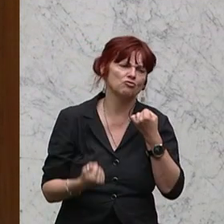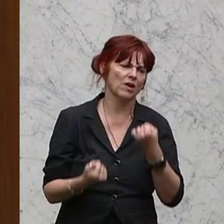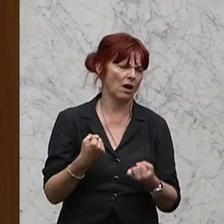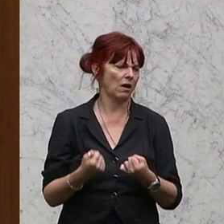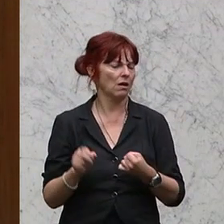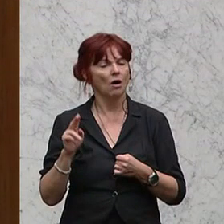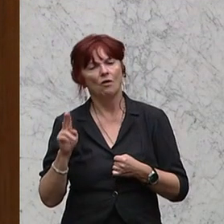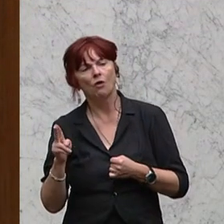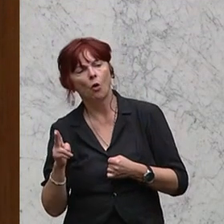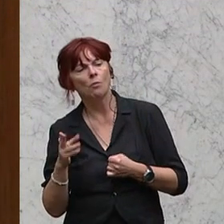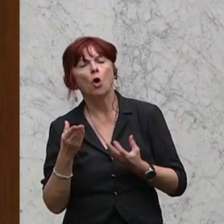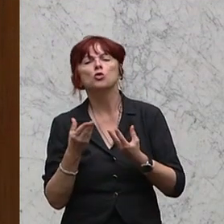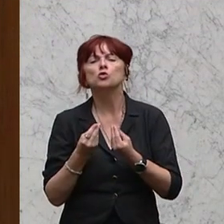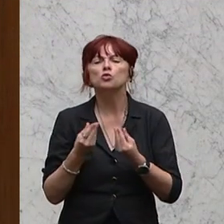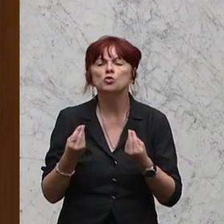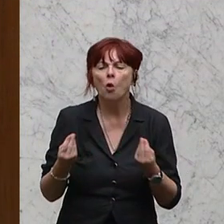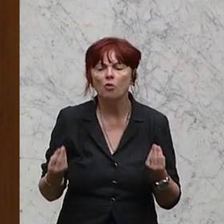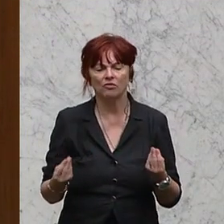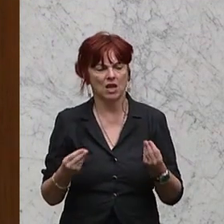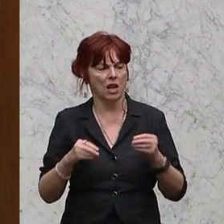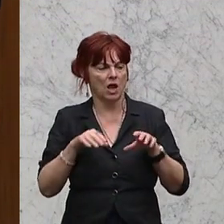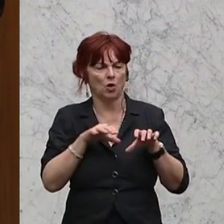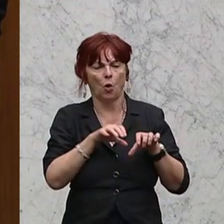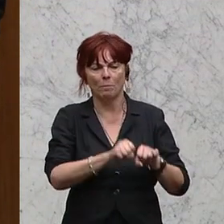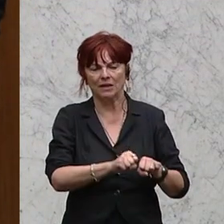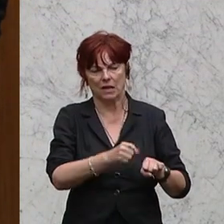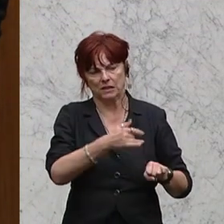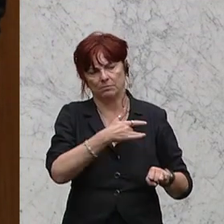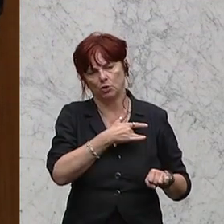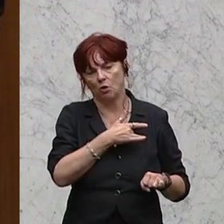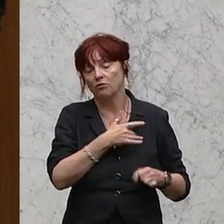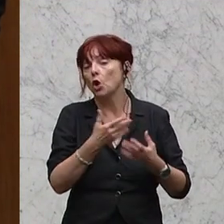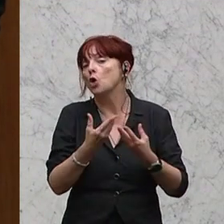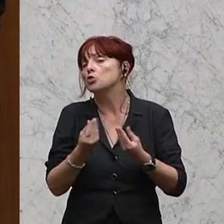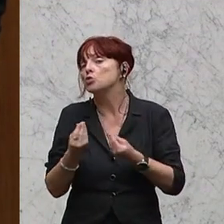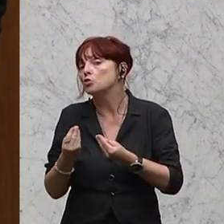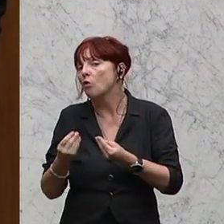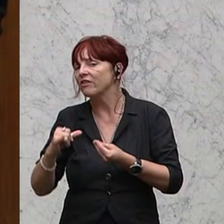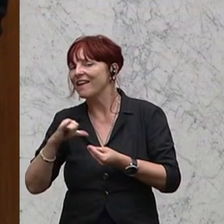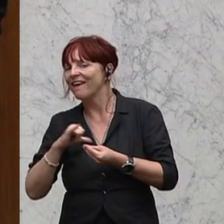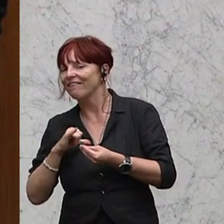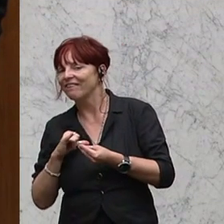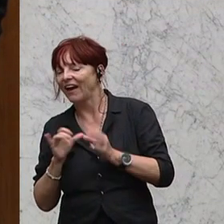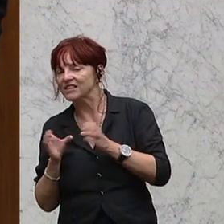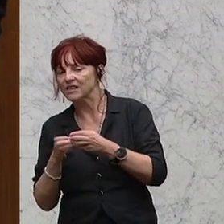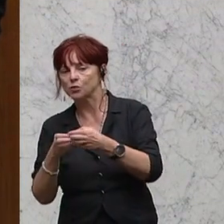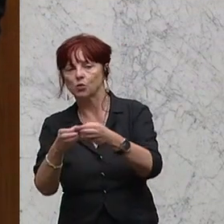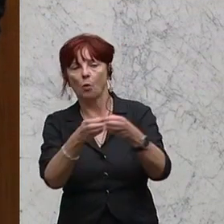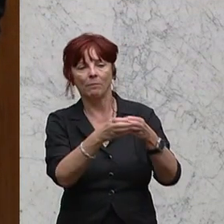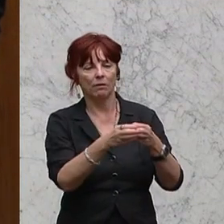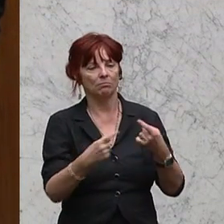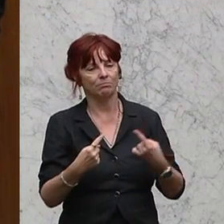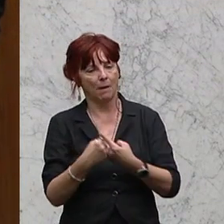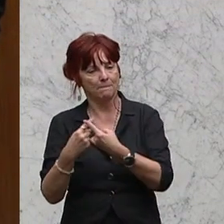eben so viele Kompetenzen mit betroffen sind, so viele Interessen auch mit betroffen sind